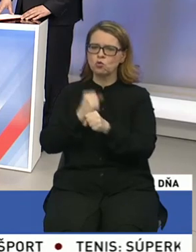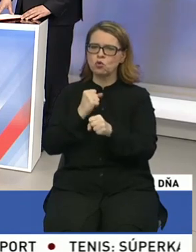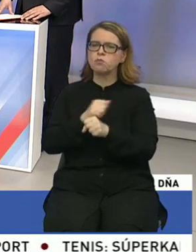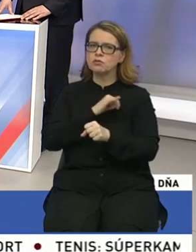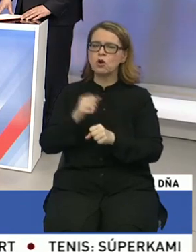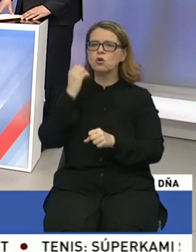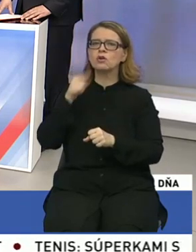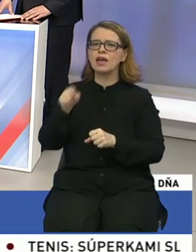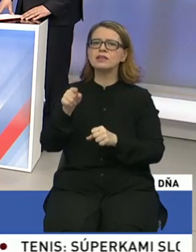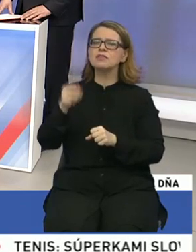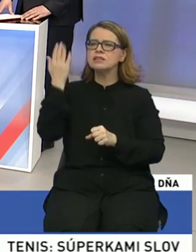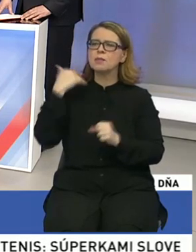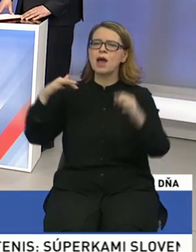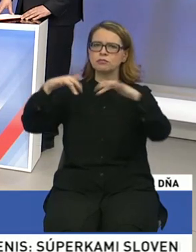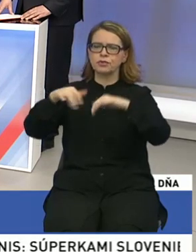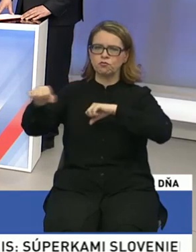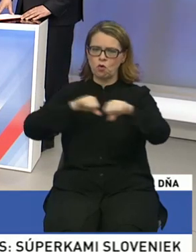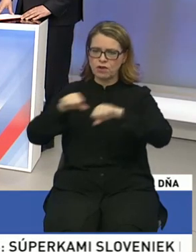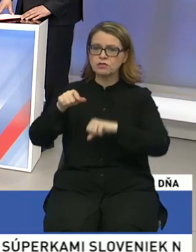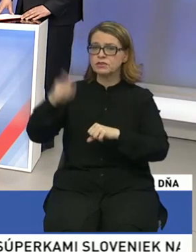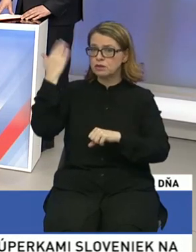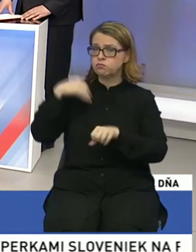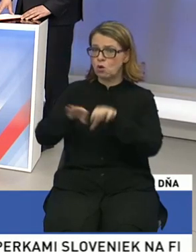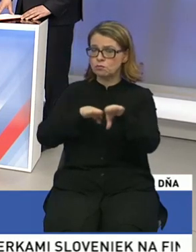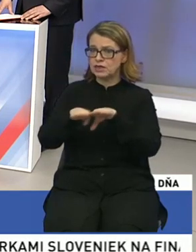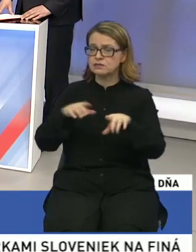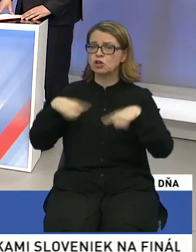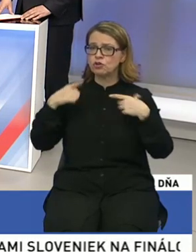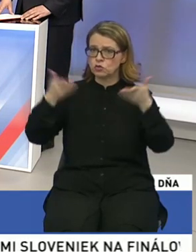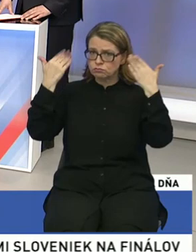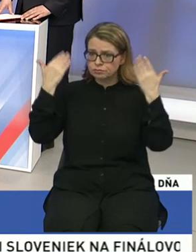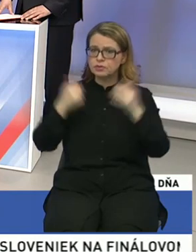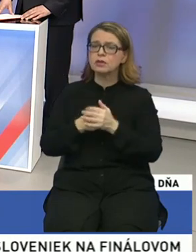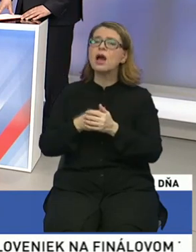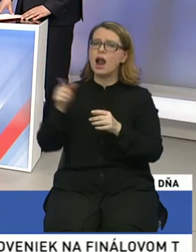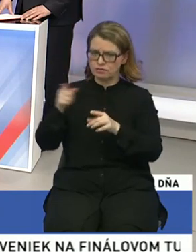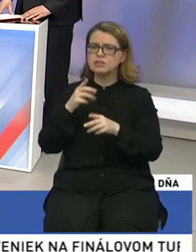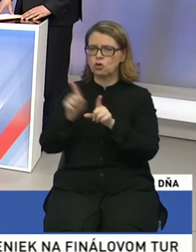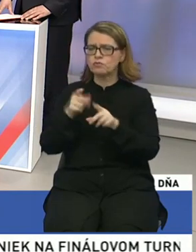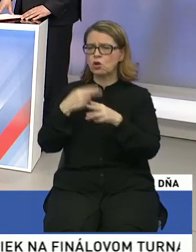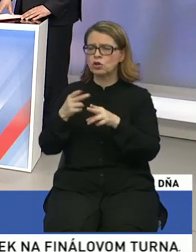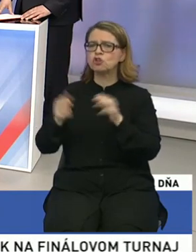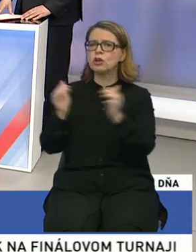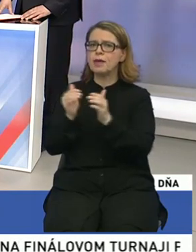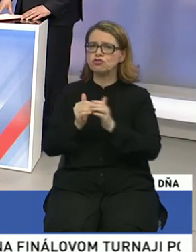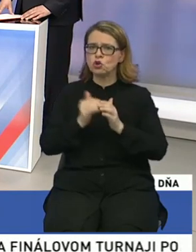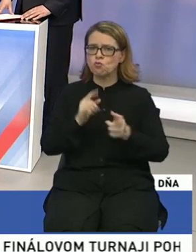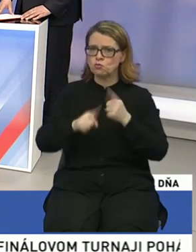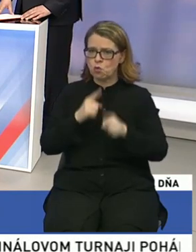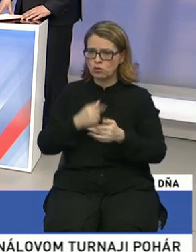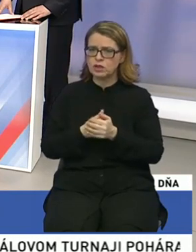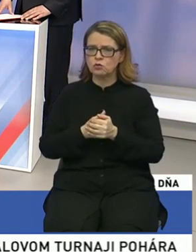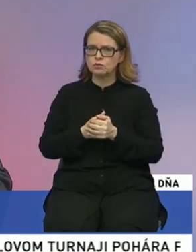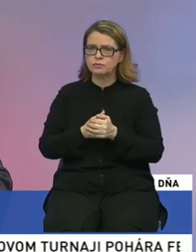vaše strany alebo vy osobne účasť vo vláde. Viem, že ste boli ministrom životného prostredia, ale menšímomu politikou ste sa takisto zaoberali. Tak